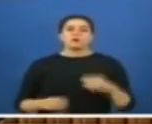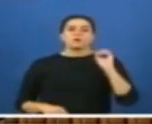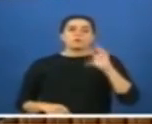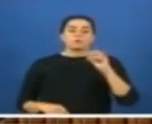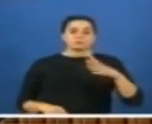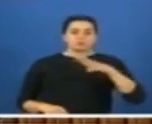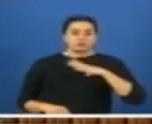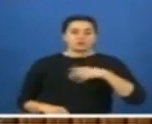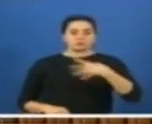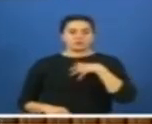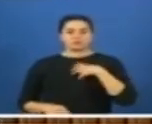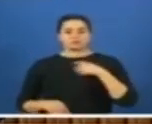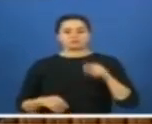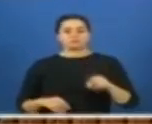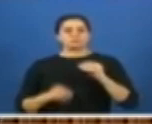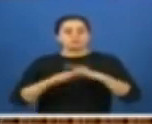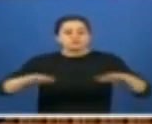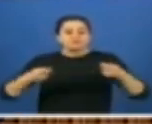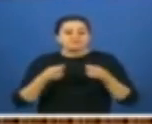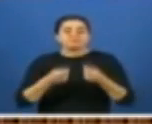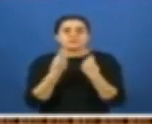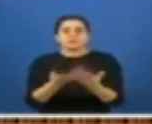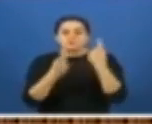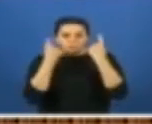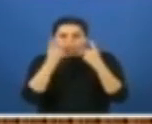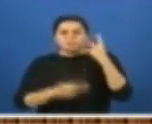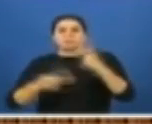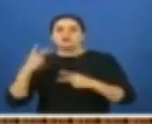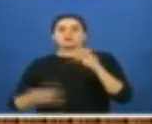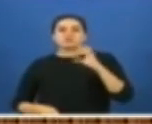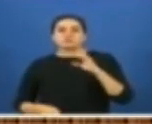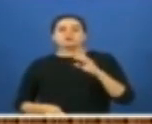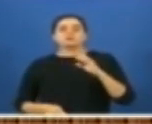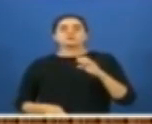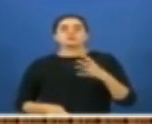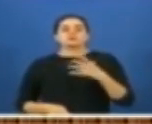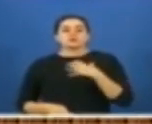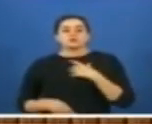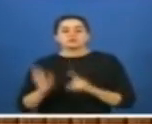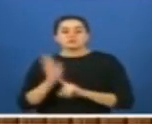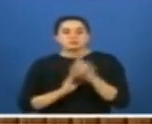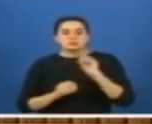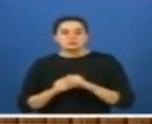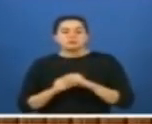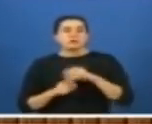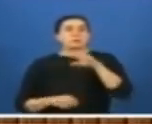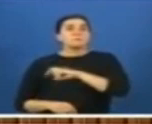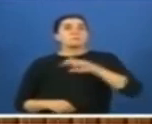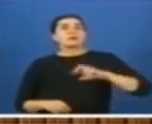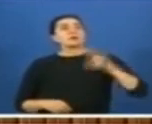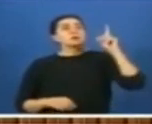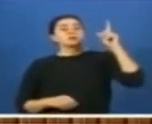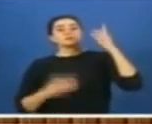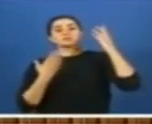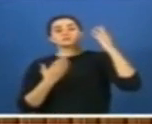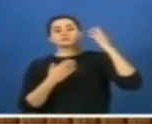var, kendisini bu ülkenin çocuklarına adamış. Öğretmen var, istikbali için sevgili peygamberimizi bile